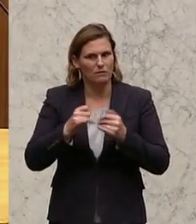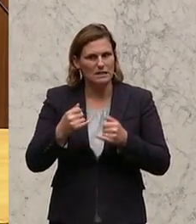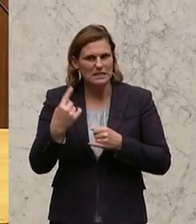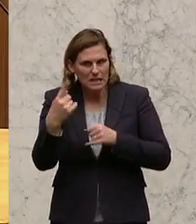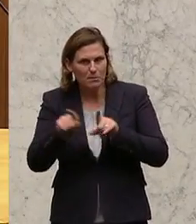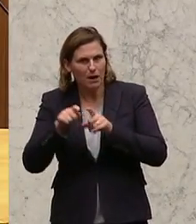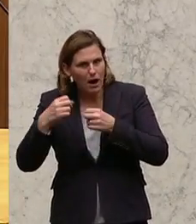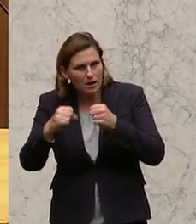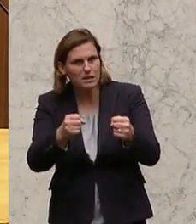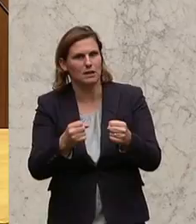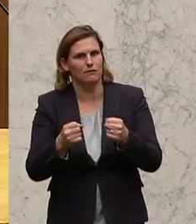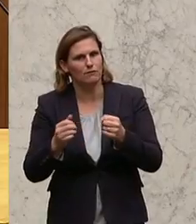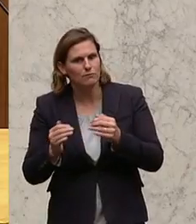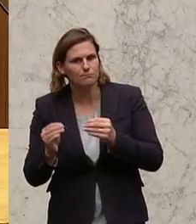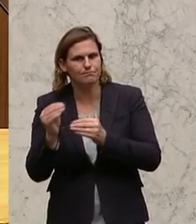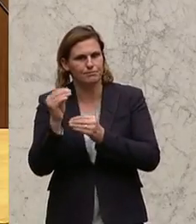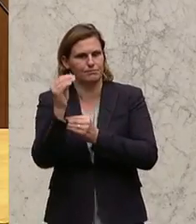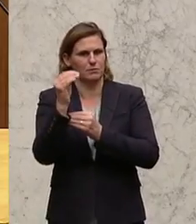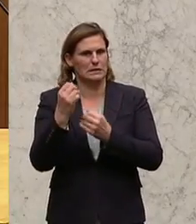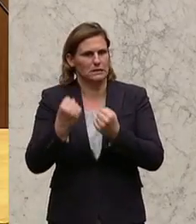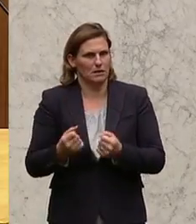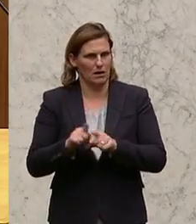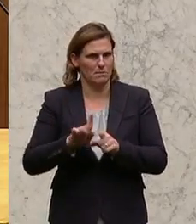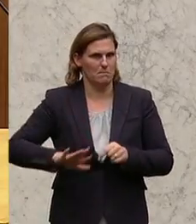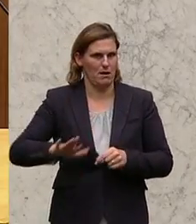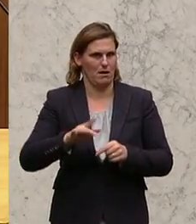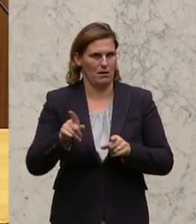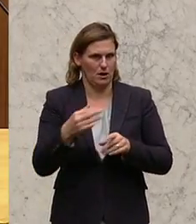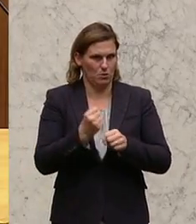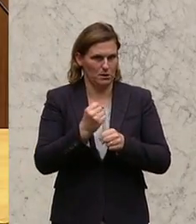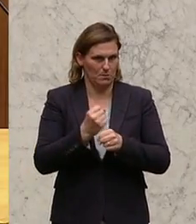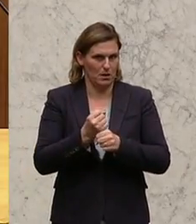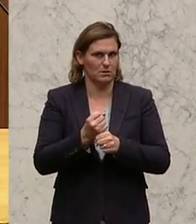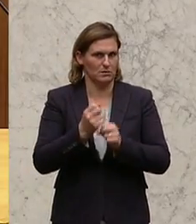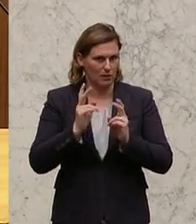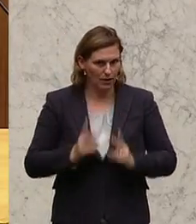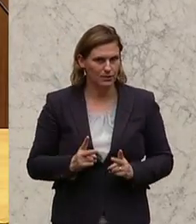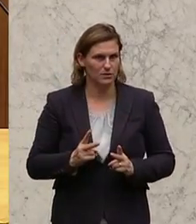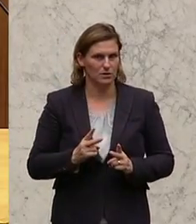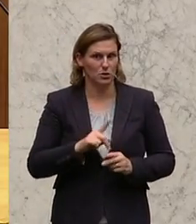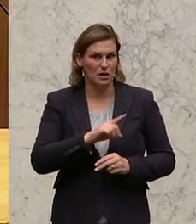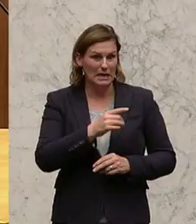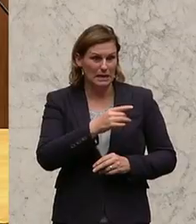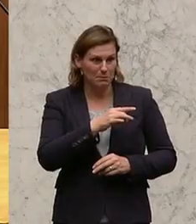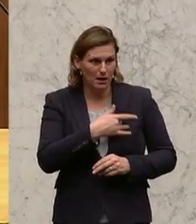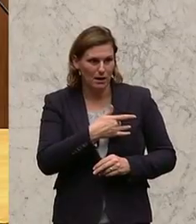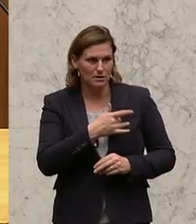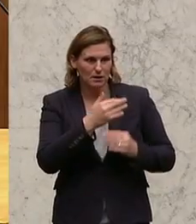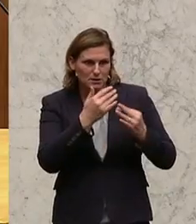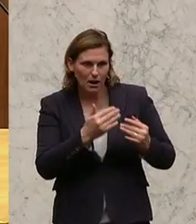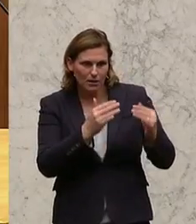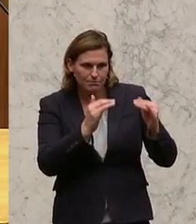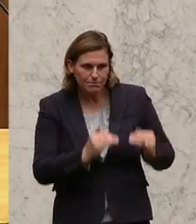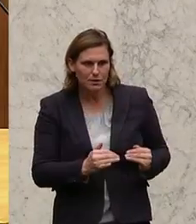aktiv an der Steigerung der Sicherheit in ihrem Bereich mitarbeiten können. Denn die Kriminalität ist dort niedrig, wo das